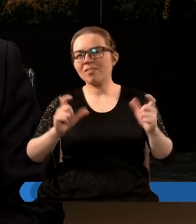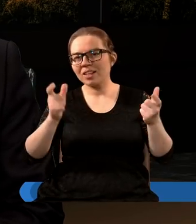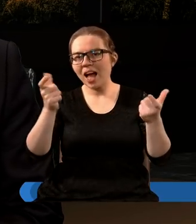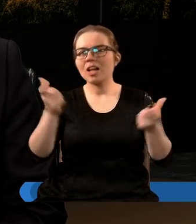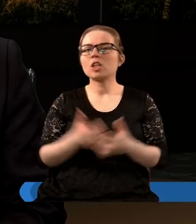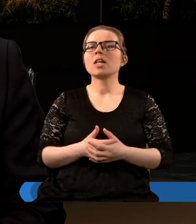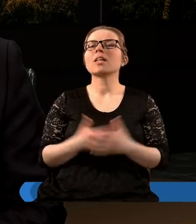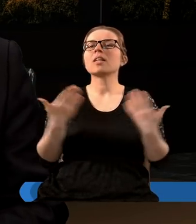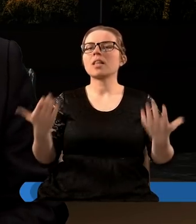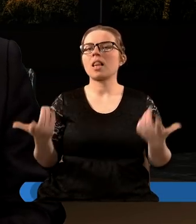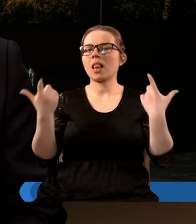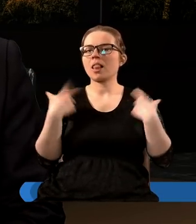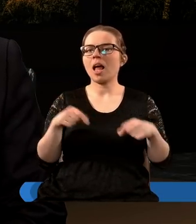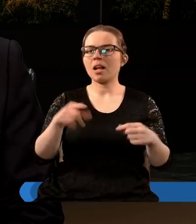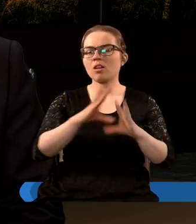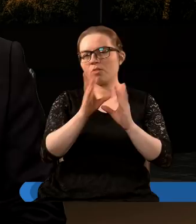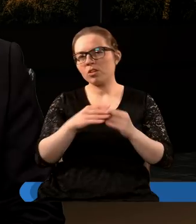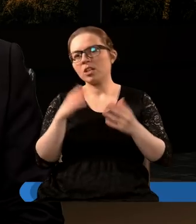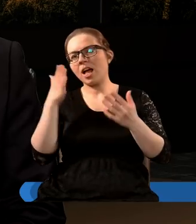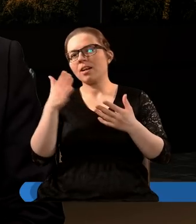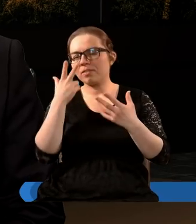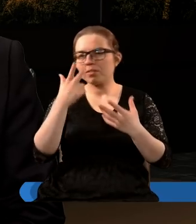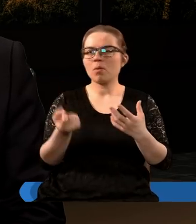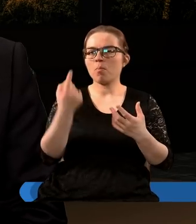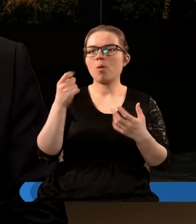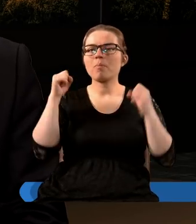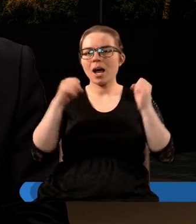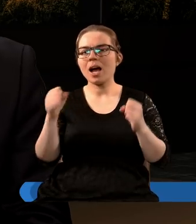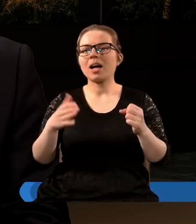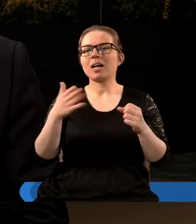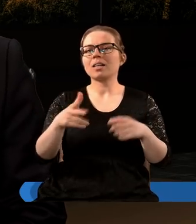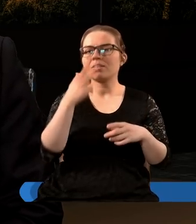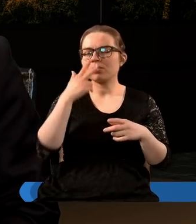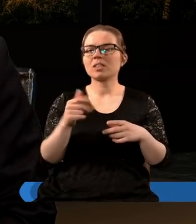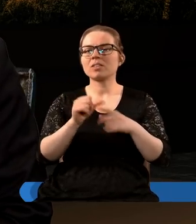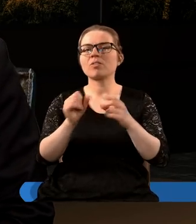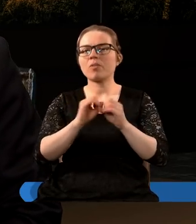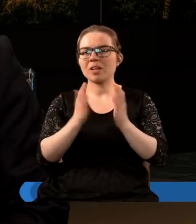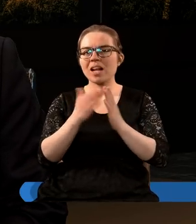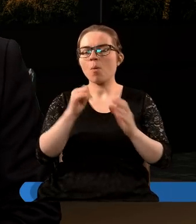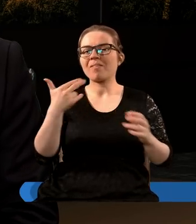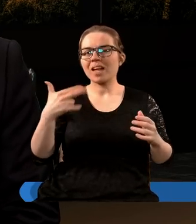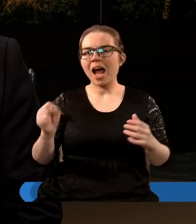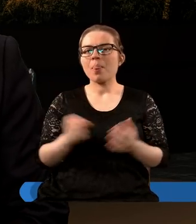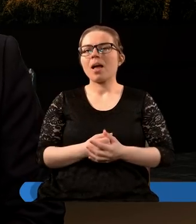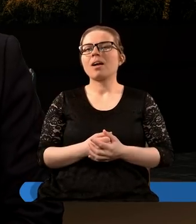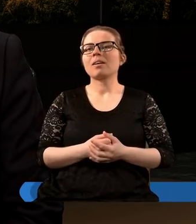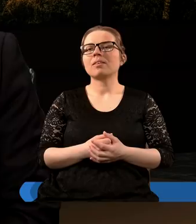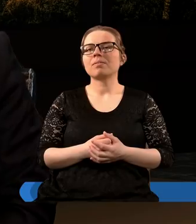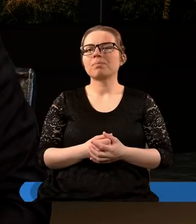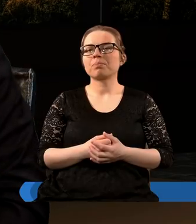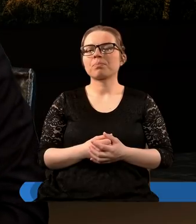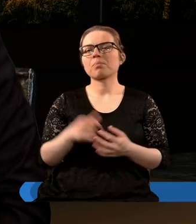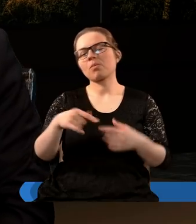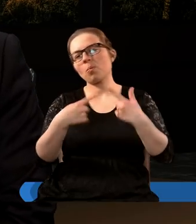wydarzeń i nagle jest troszeczkę nadziei bo pojawia się baranek więc wiemy kim jest baranek księdze apokalipsy to jest ten